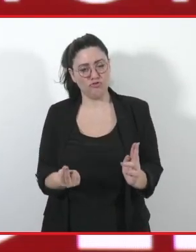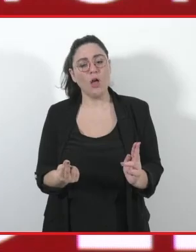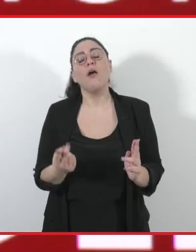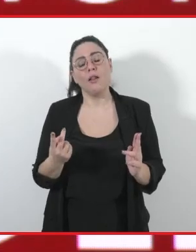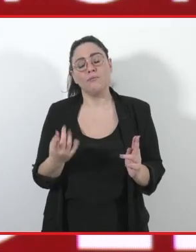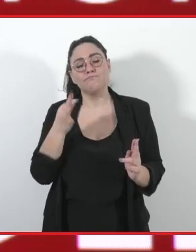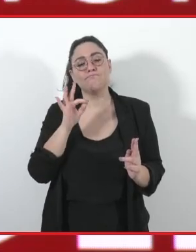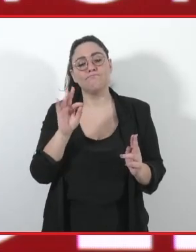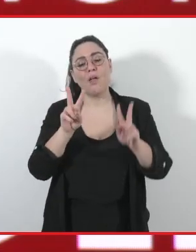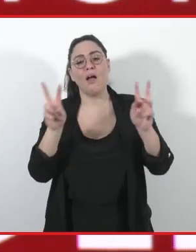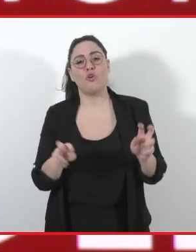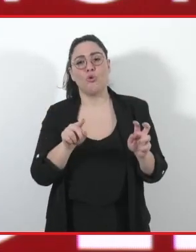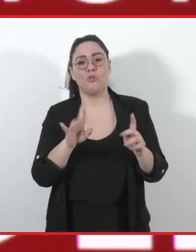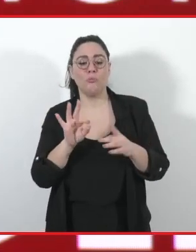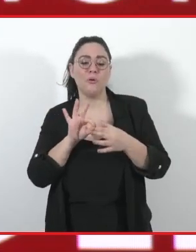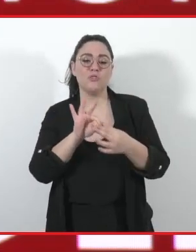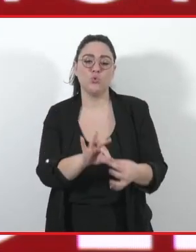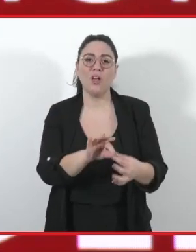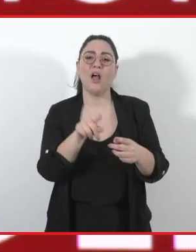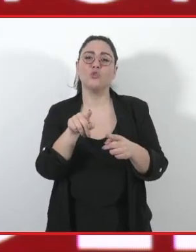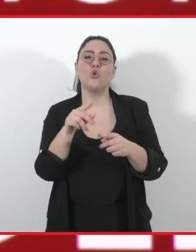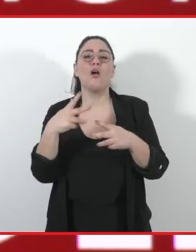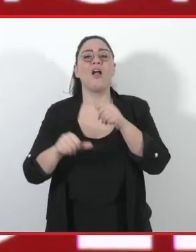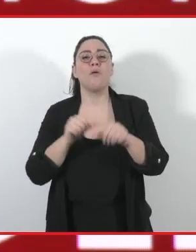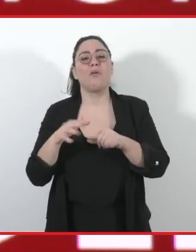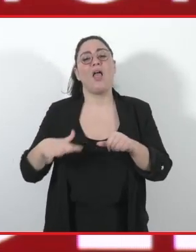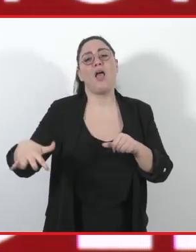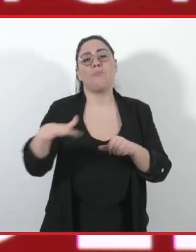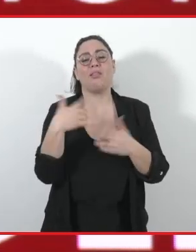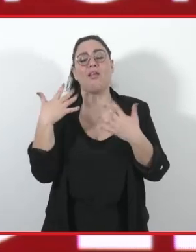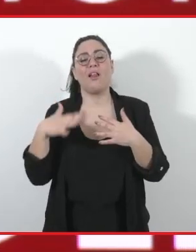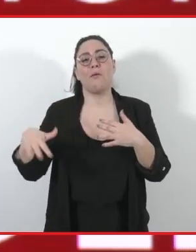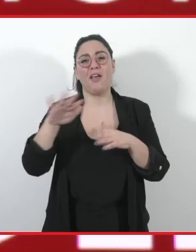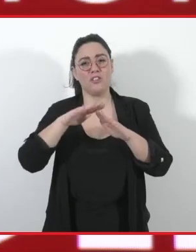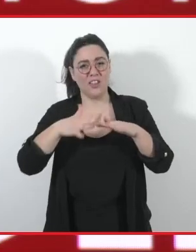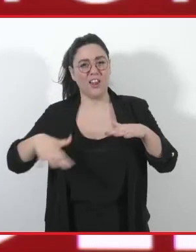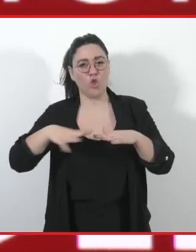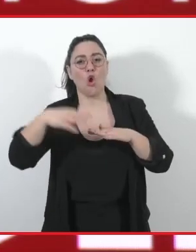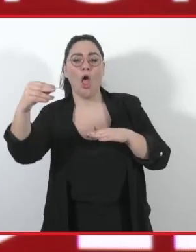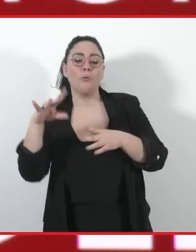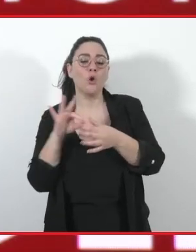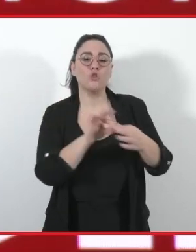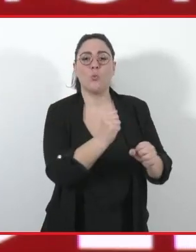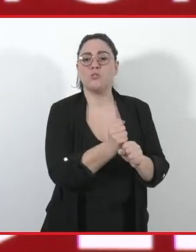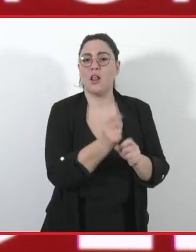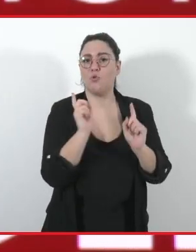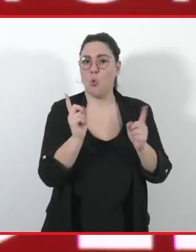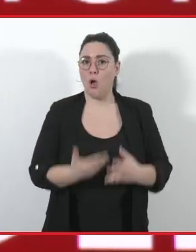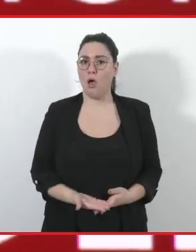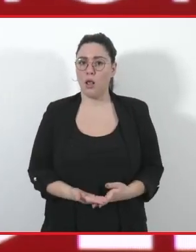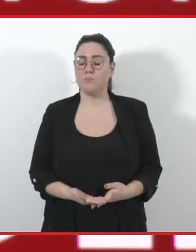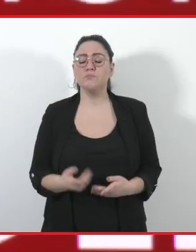lavoro e sull'economia dei cambiamenti climatici nei territori delle Alpi, partendo anche da quello che possiamo fare noi come